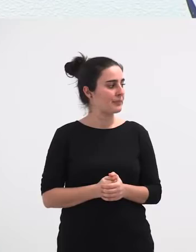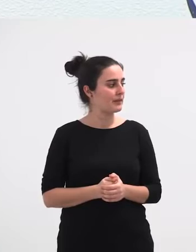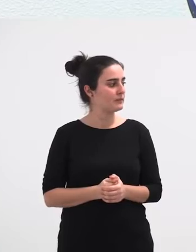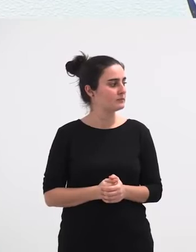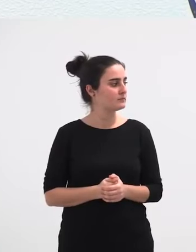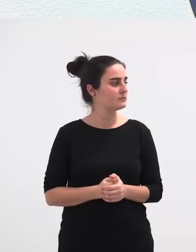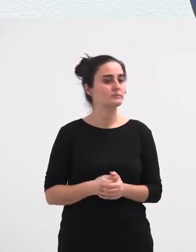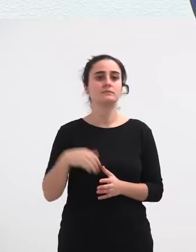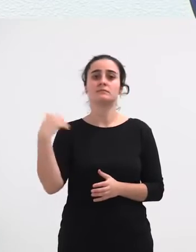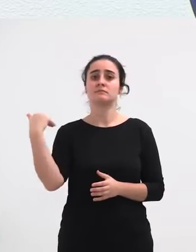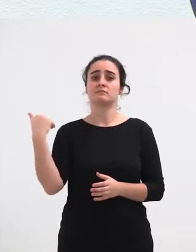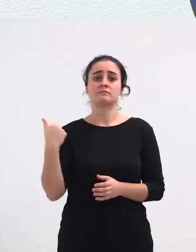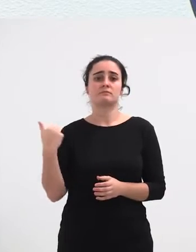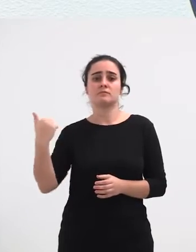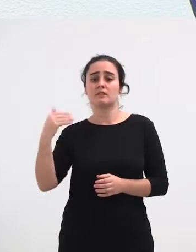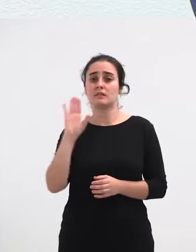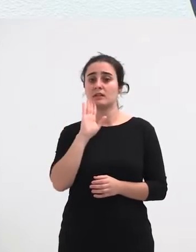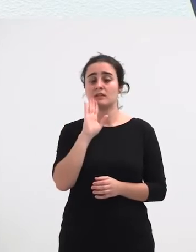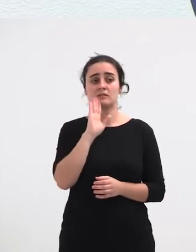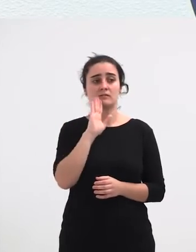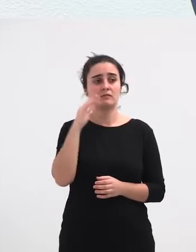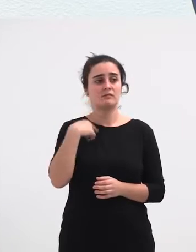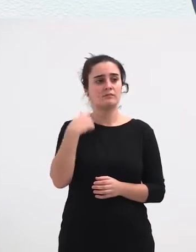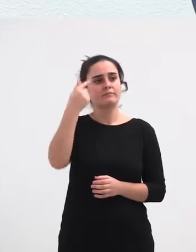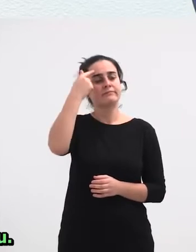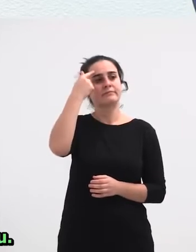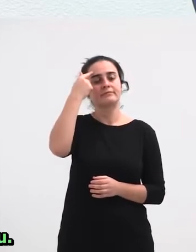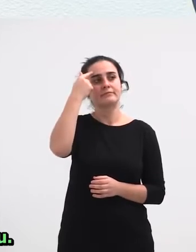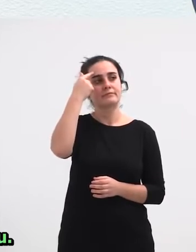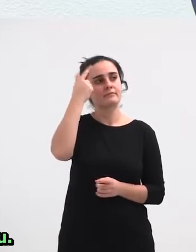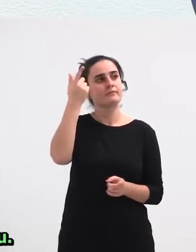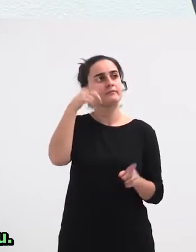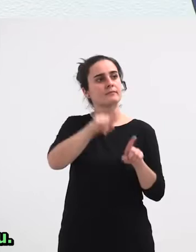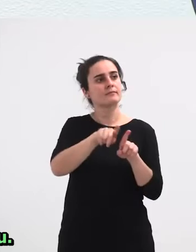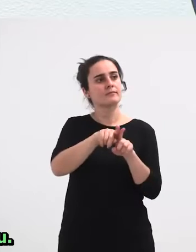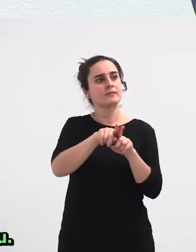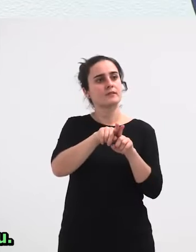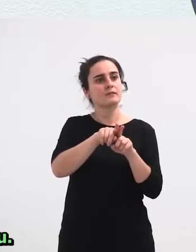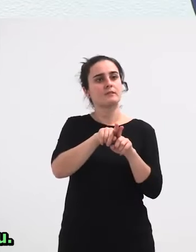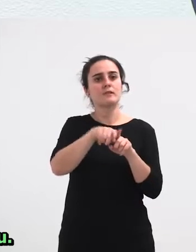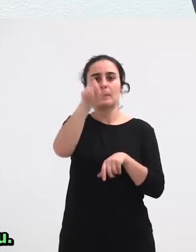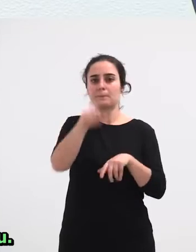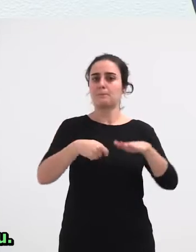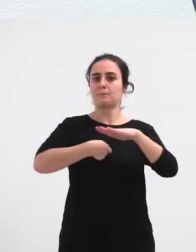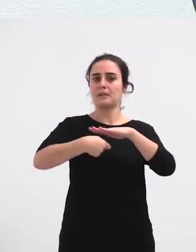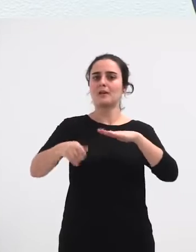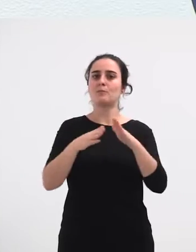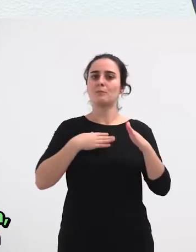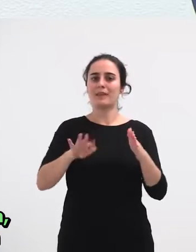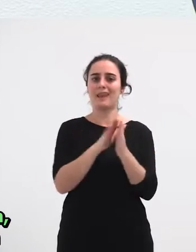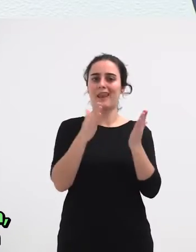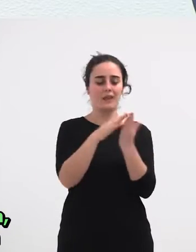Esan dizuet Nik beti Nuen aguruan Zera Gazteizko batek ere Gusto Hainakurri gertzu Dela Ligurua